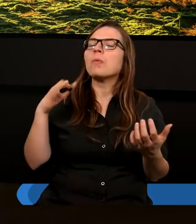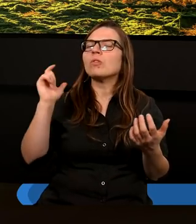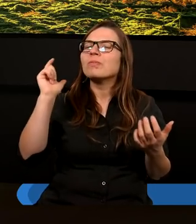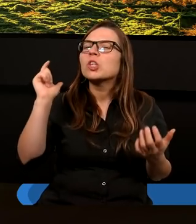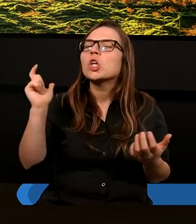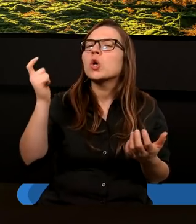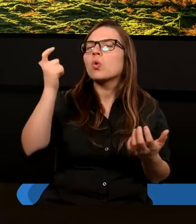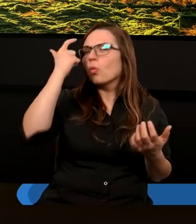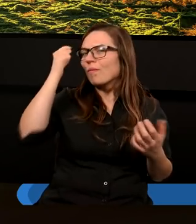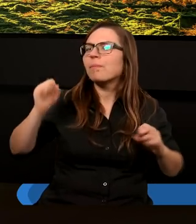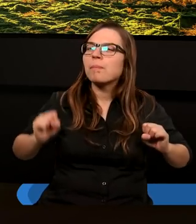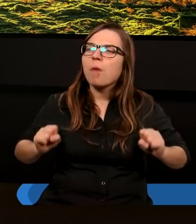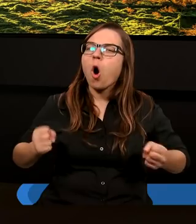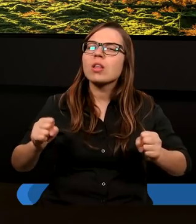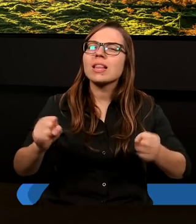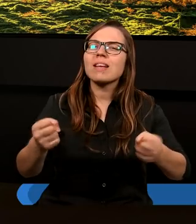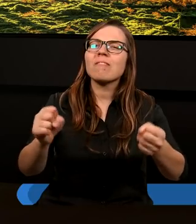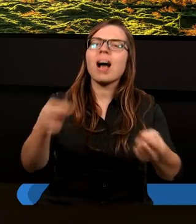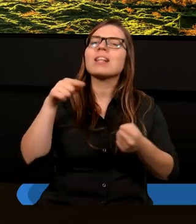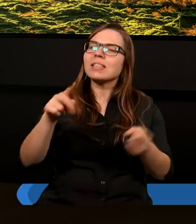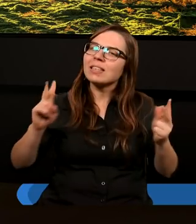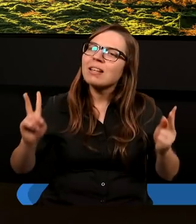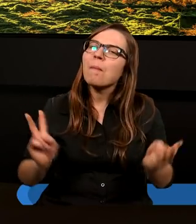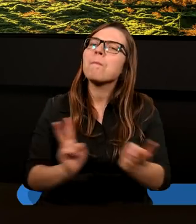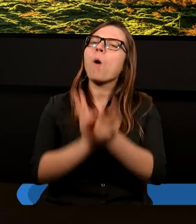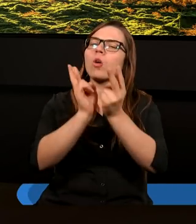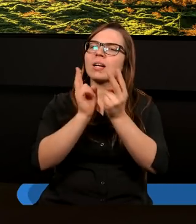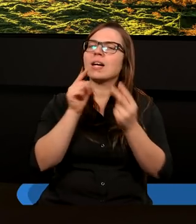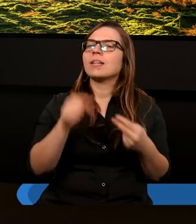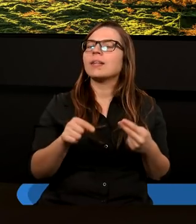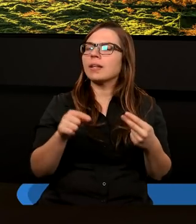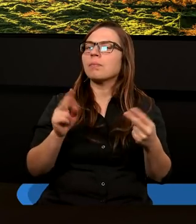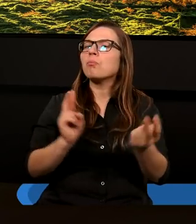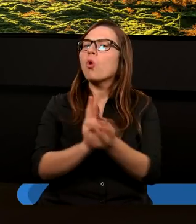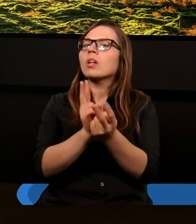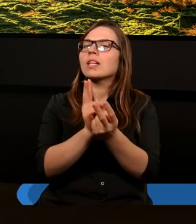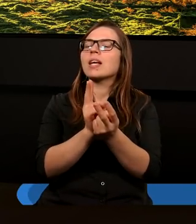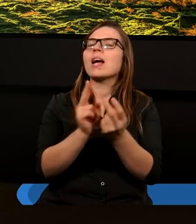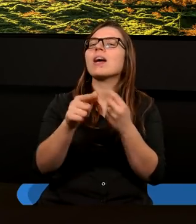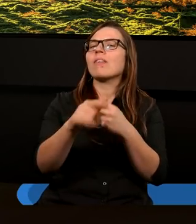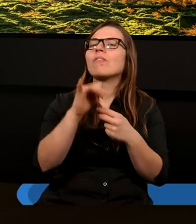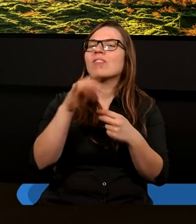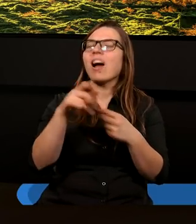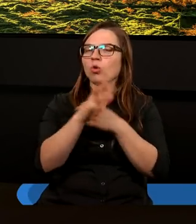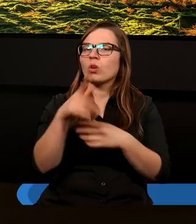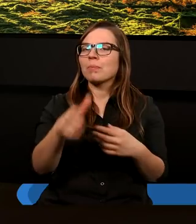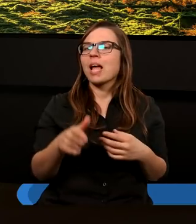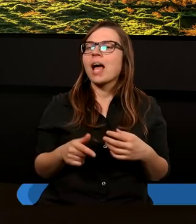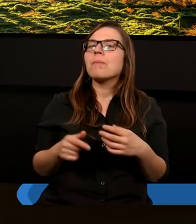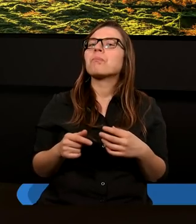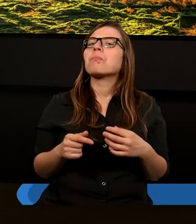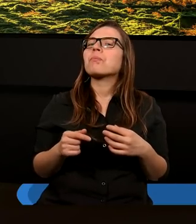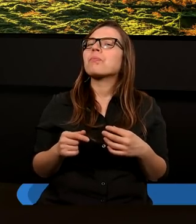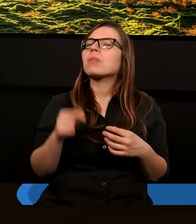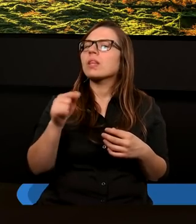motywem tego spotkania tego spotkania w Jerozolimie. To jest też bardzo ciekawy aspekt,